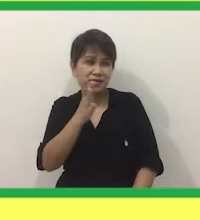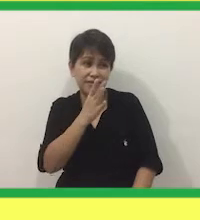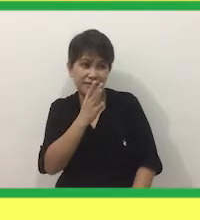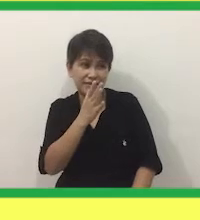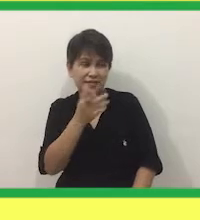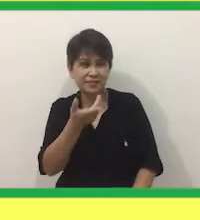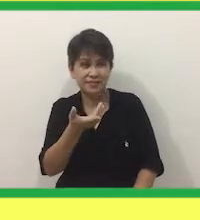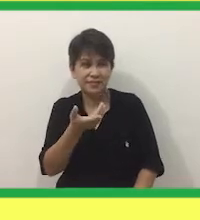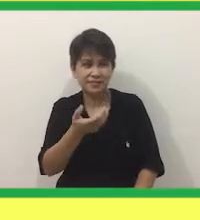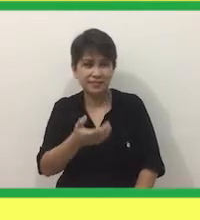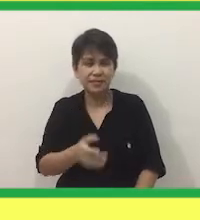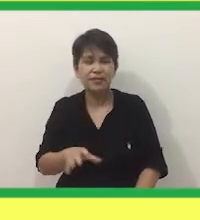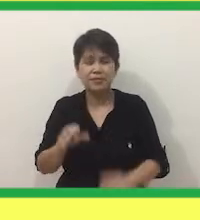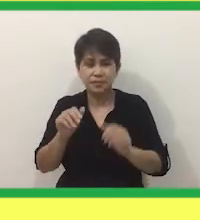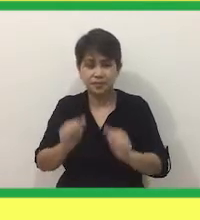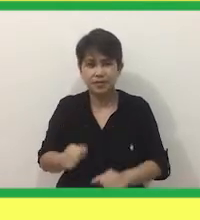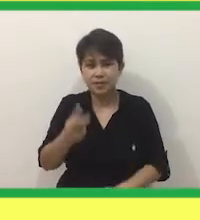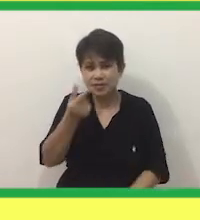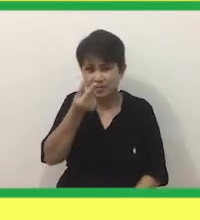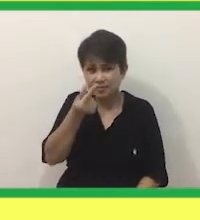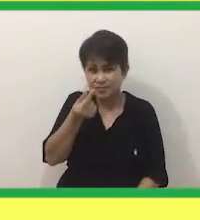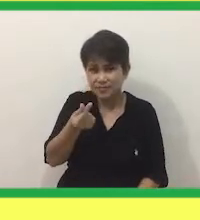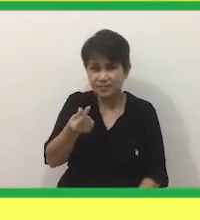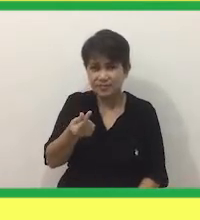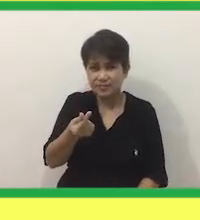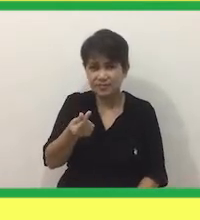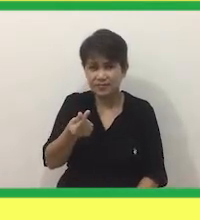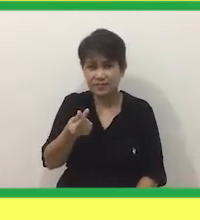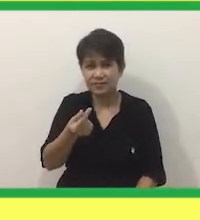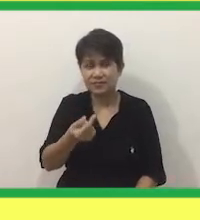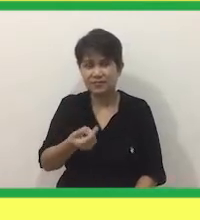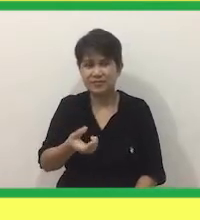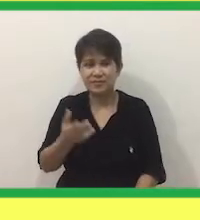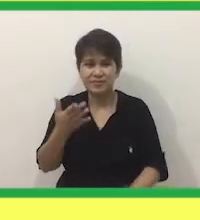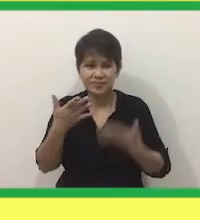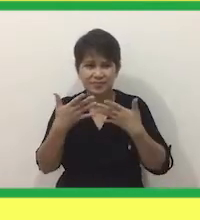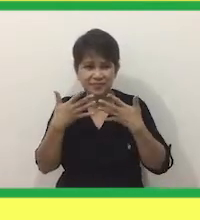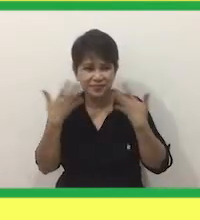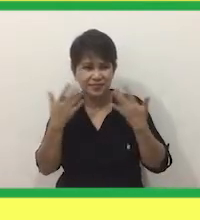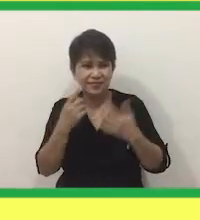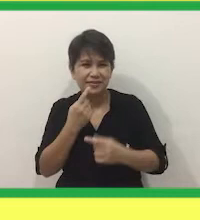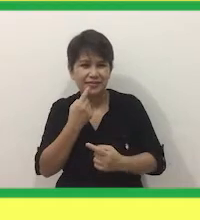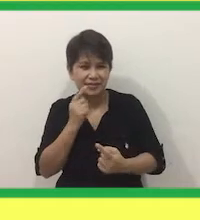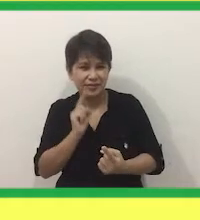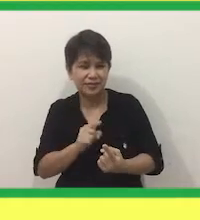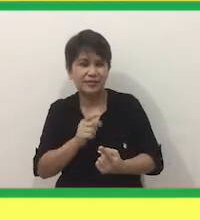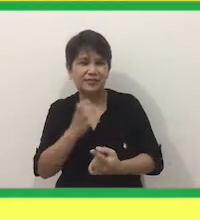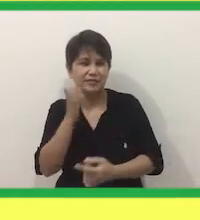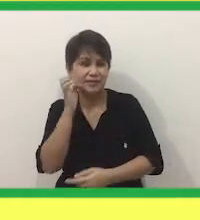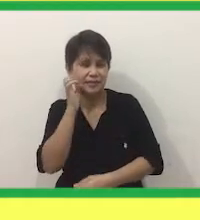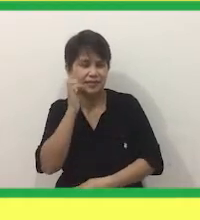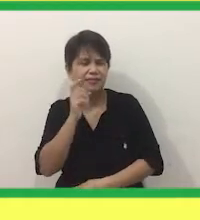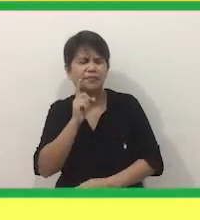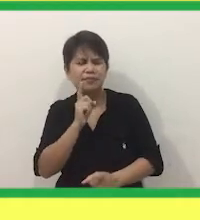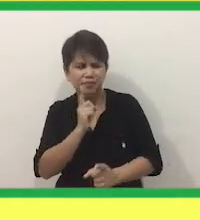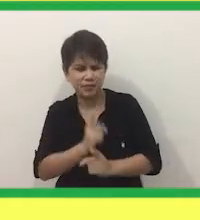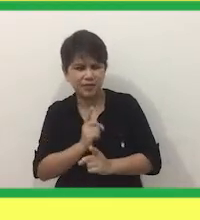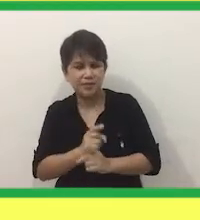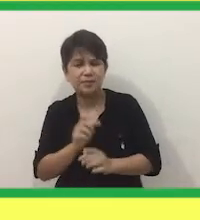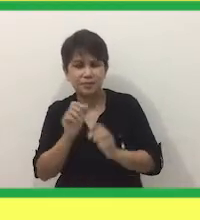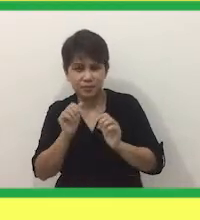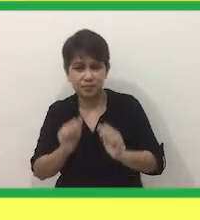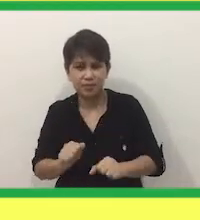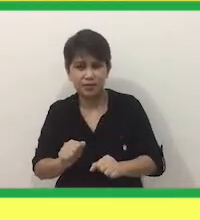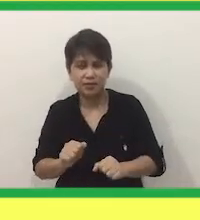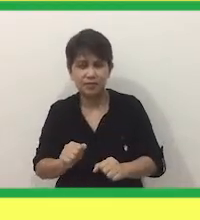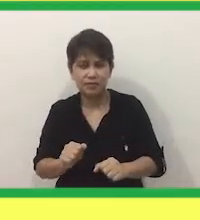Nanay Pwede Ring Mag Small Heart Nakangiting Sagot Ni Ella Tama Eh Pwede